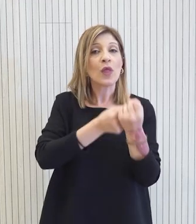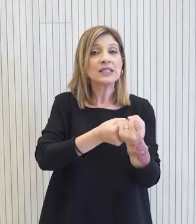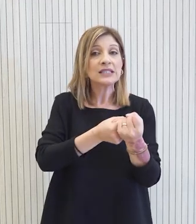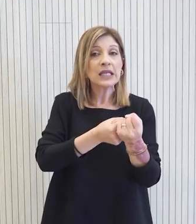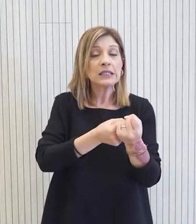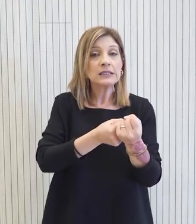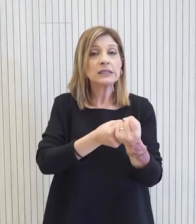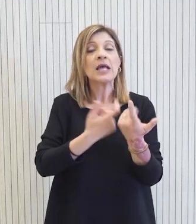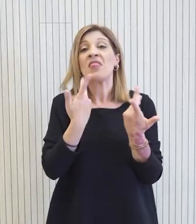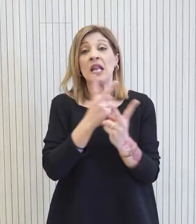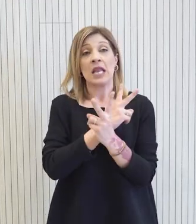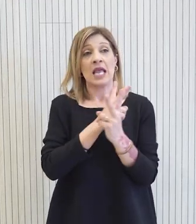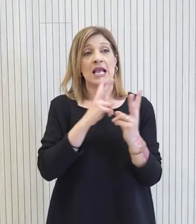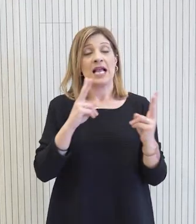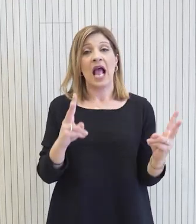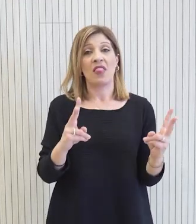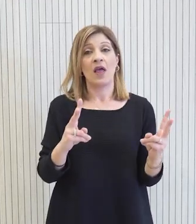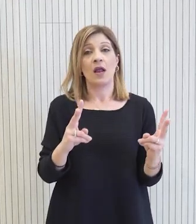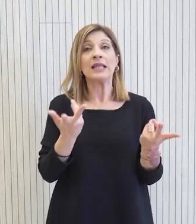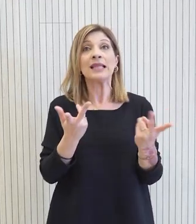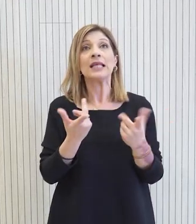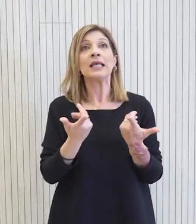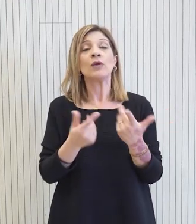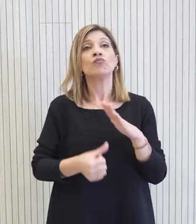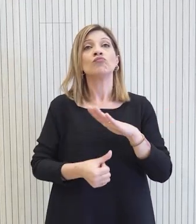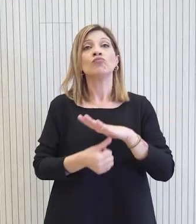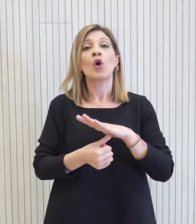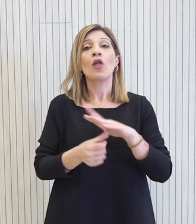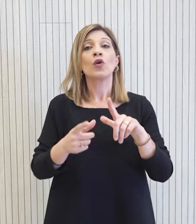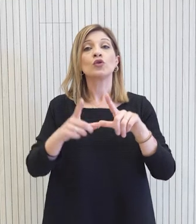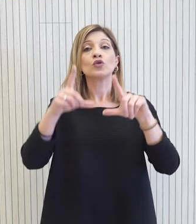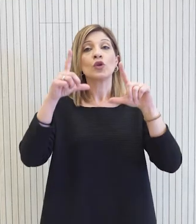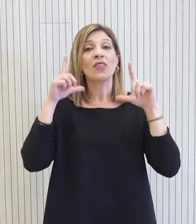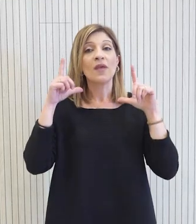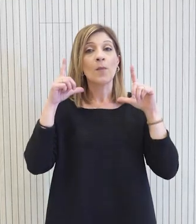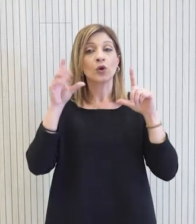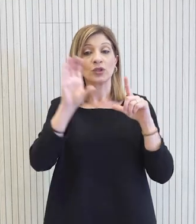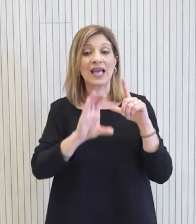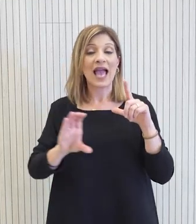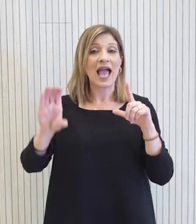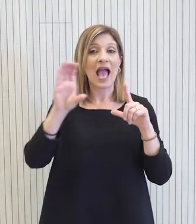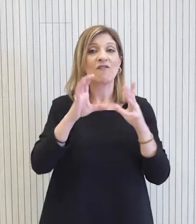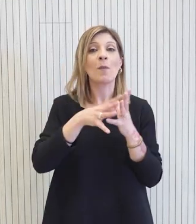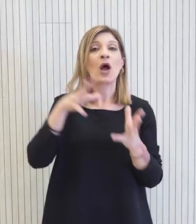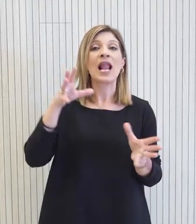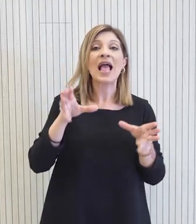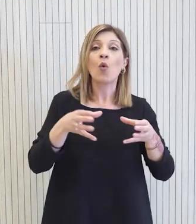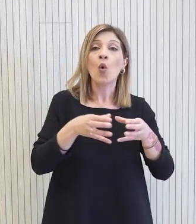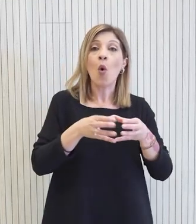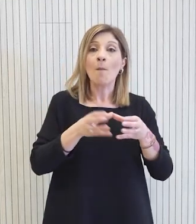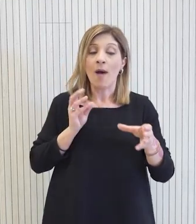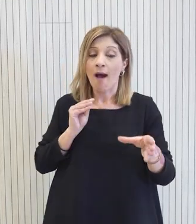είναι ξεκάθαρο τι είδος συμμετοχή έχει ο Πρόεδρος της Δημοκρατίας στο Ευρωπαϊκό Λαϊκό Κόμμα